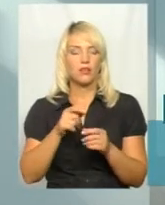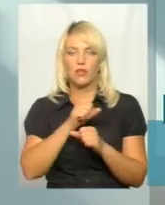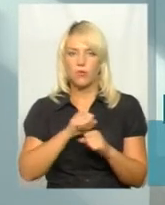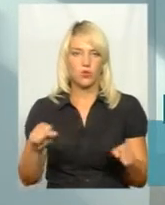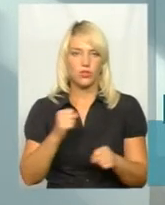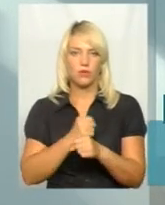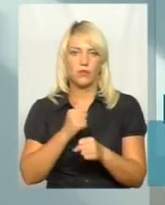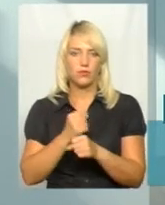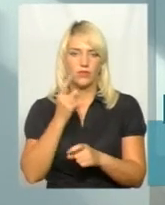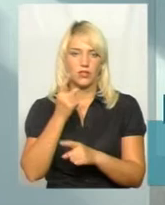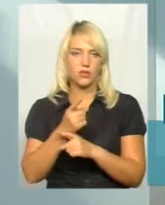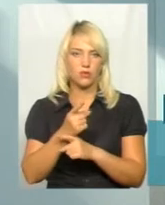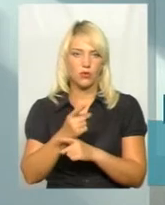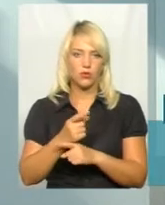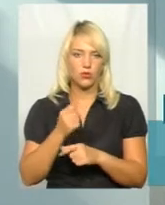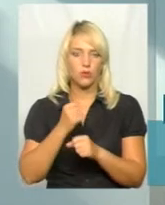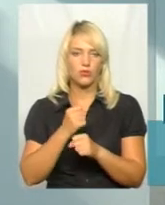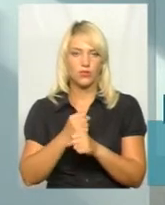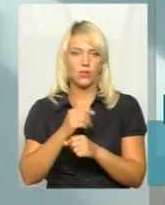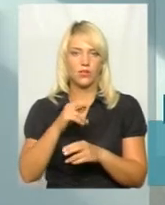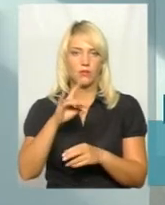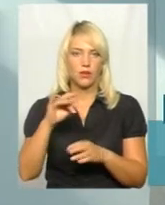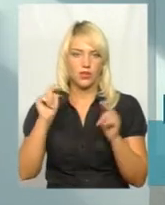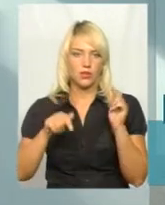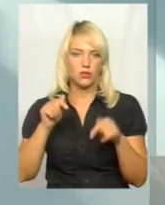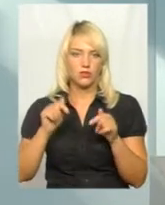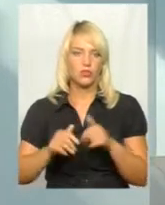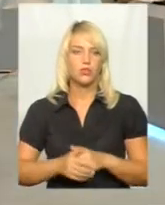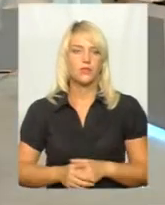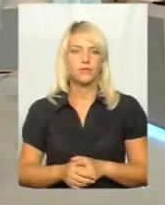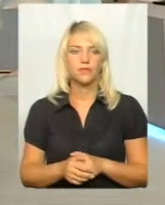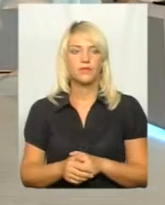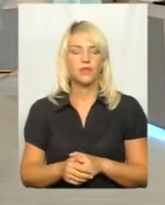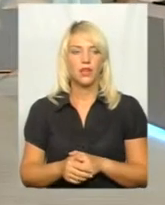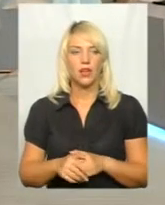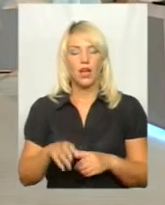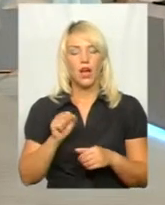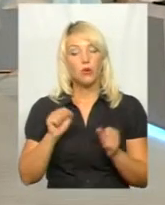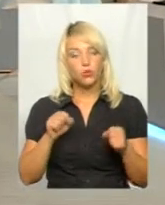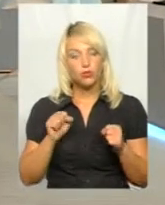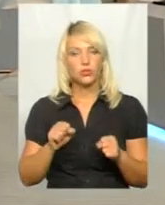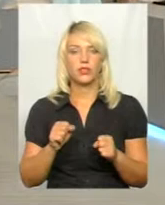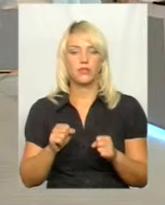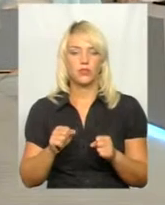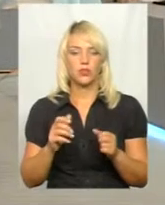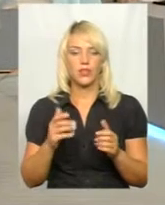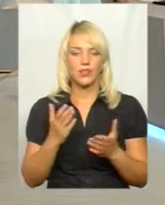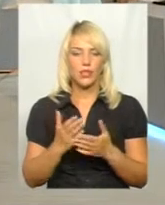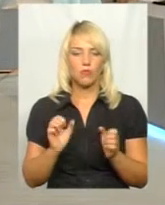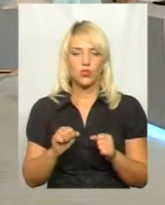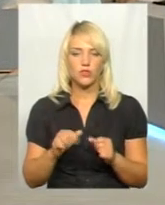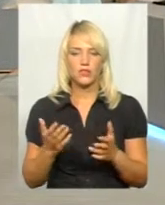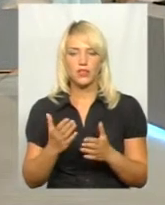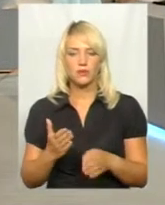дійсно досить небезпечно. Тому роботи були призупинені. Але, можливо, все ж таки, є можливість підсобити йому